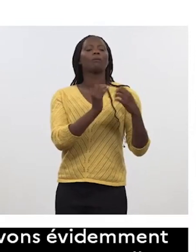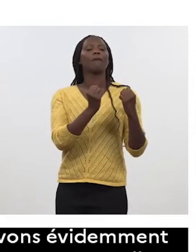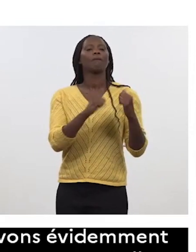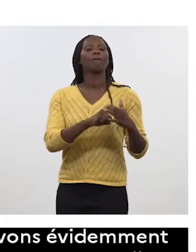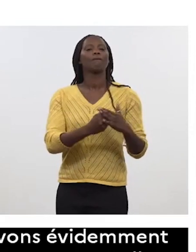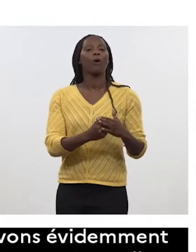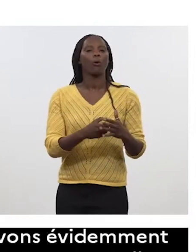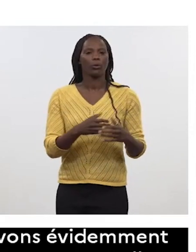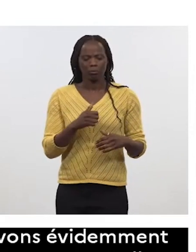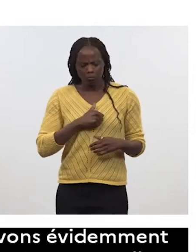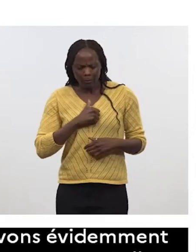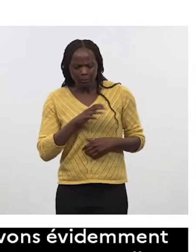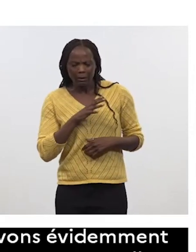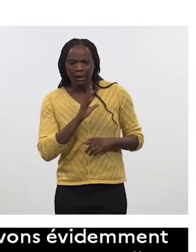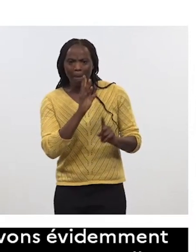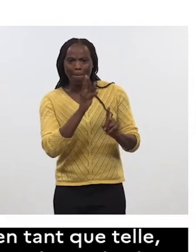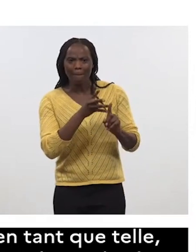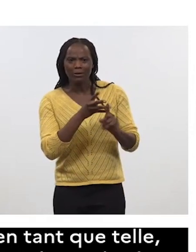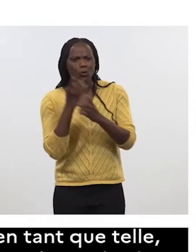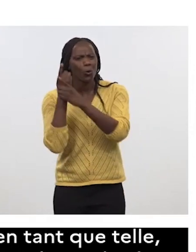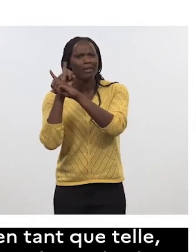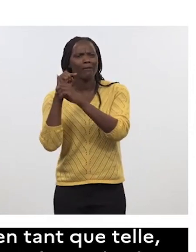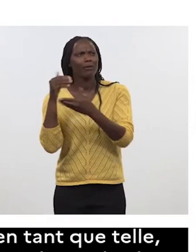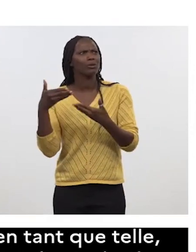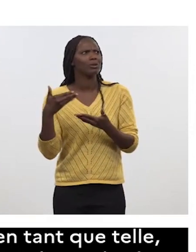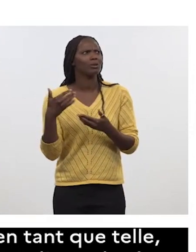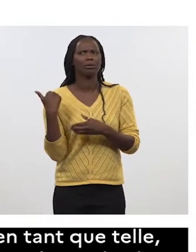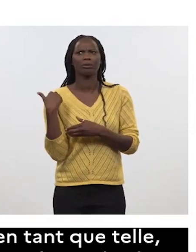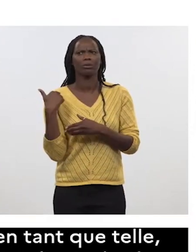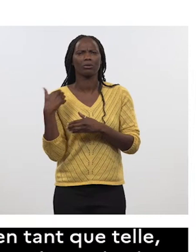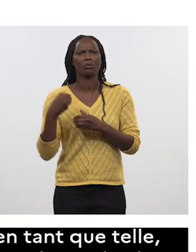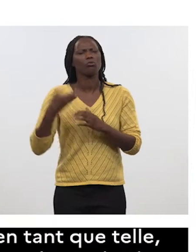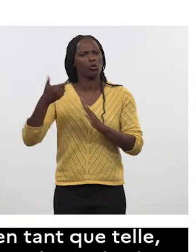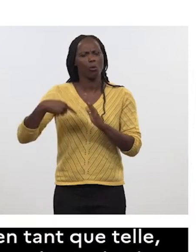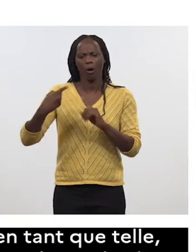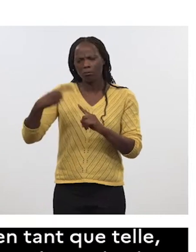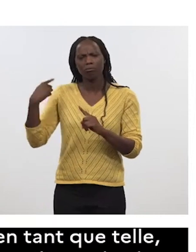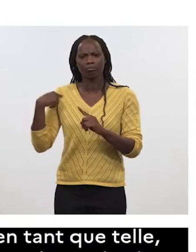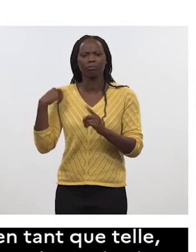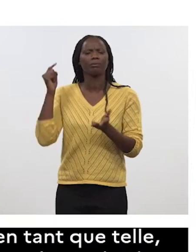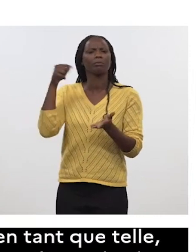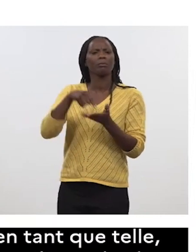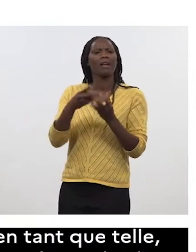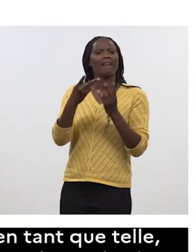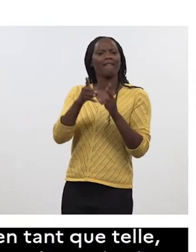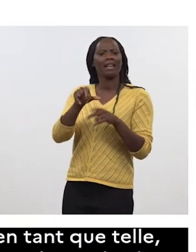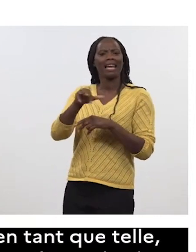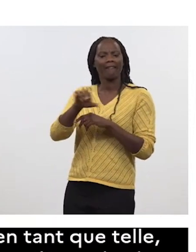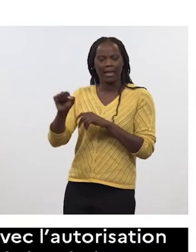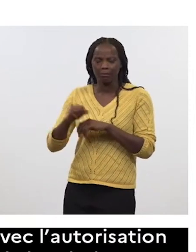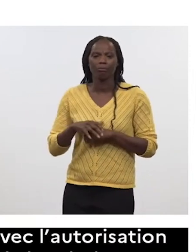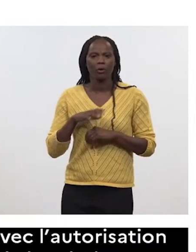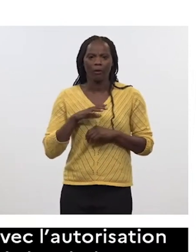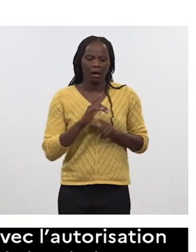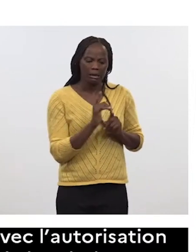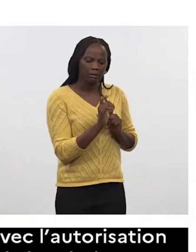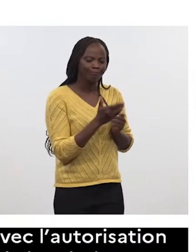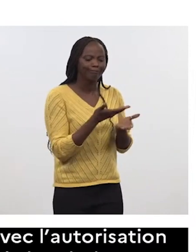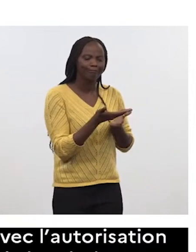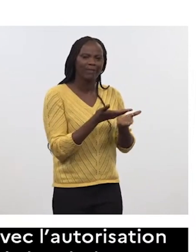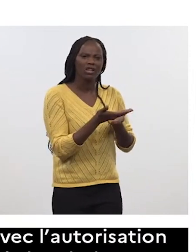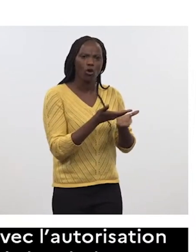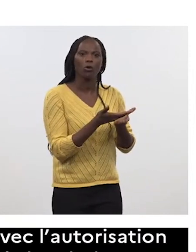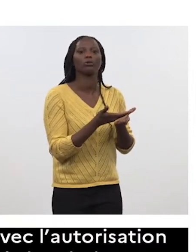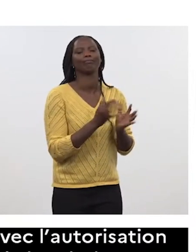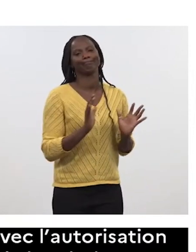une mission de défense à Erevan, il y a de cela maintenant quelques mois. On a un dialogue opérationnel avec... Enfin, opérationnel, un